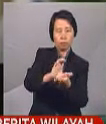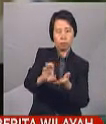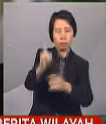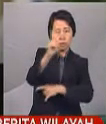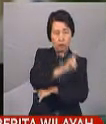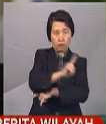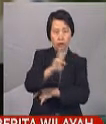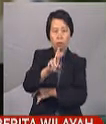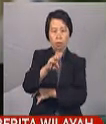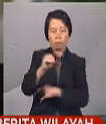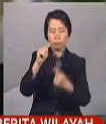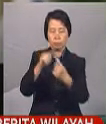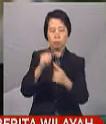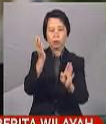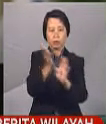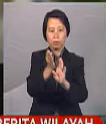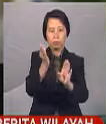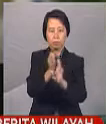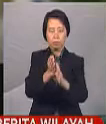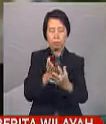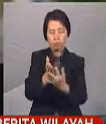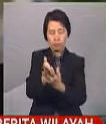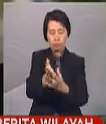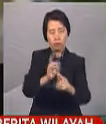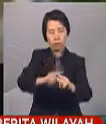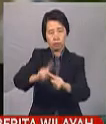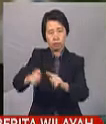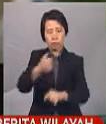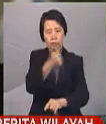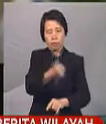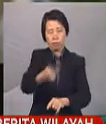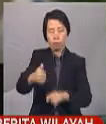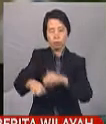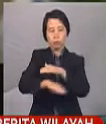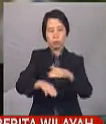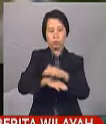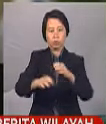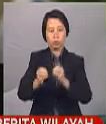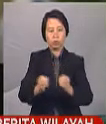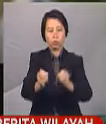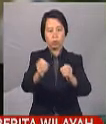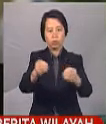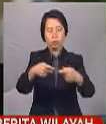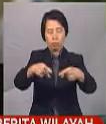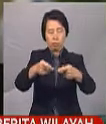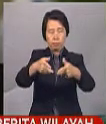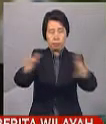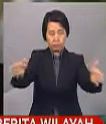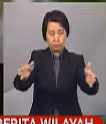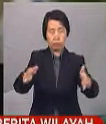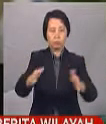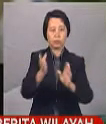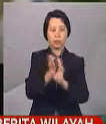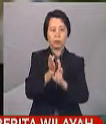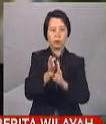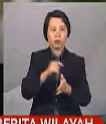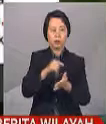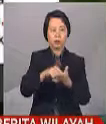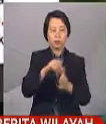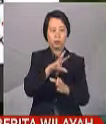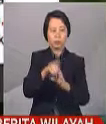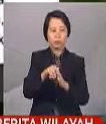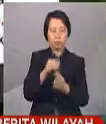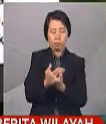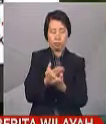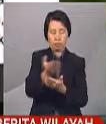ringgit kepada bank-bank melalui pelbagai alat di bawah operasi pasaran terbuka bank. Ini meliputi pembelian